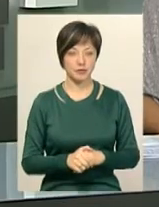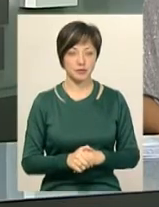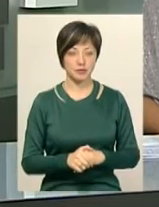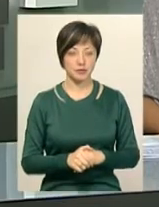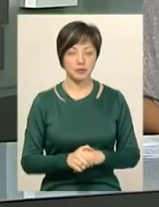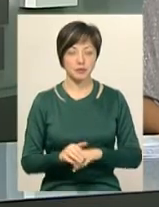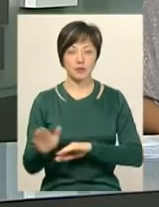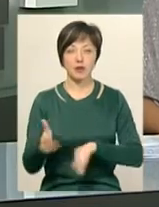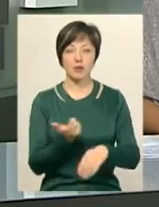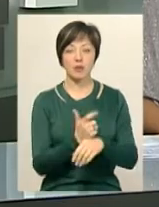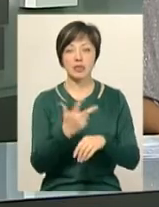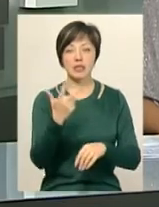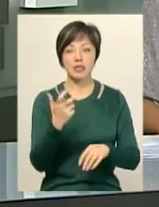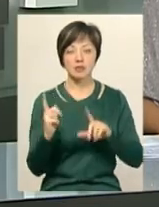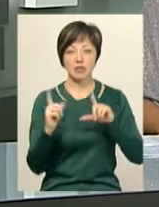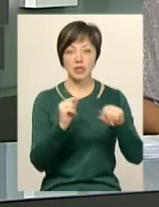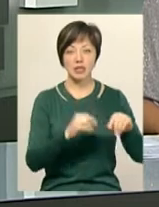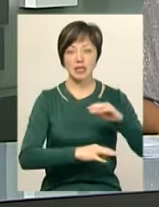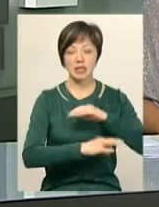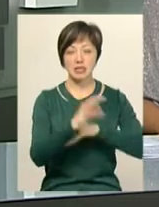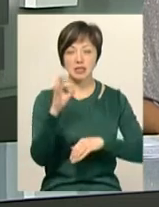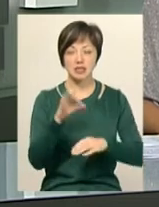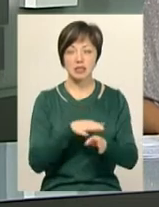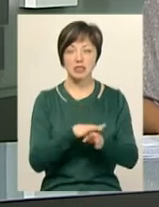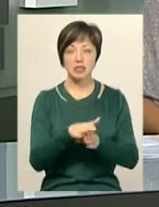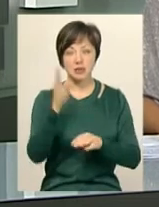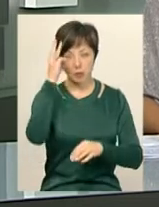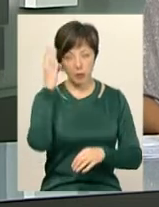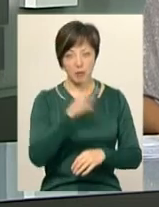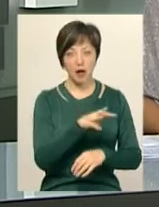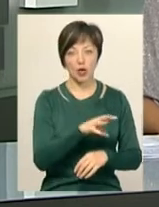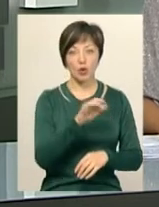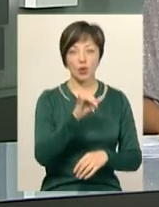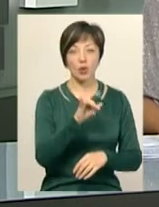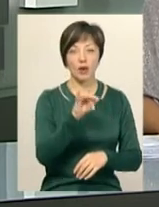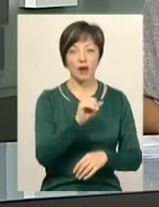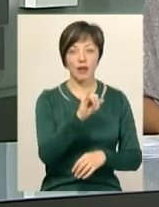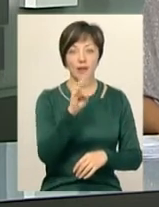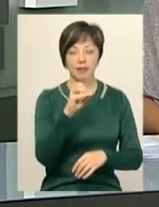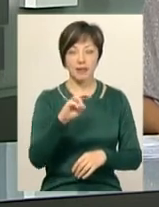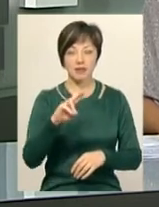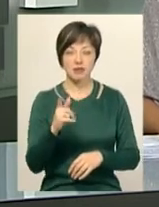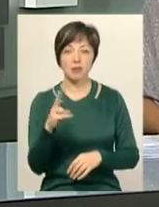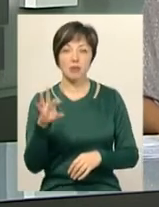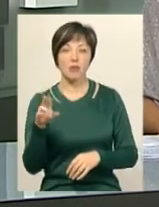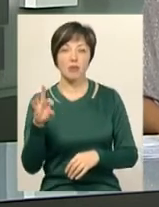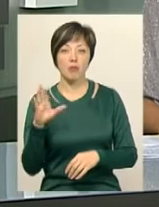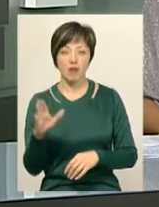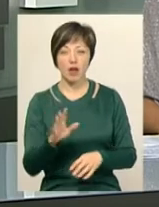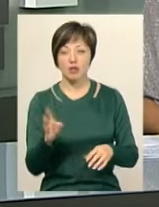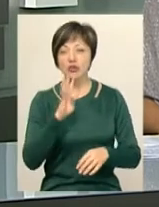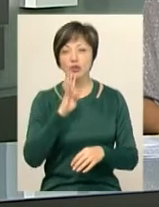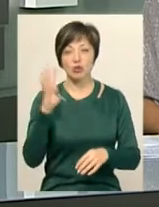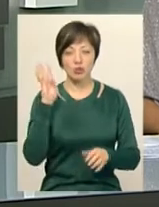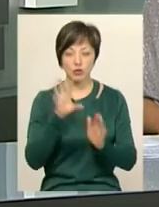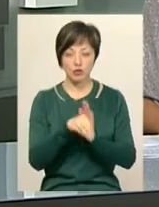Понад три сотні поїздок на схід здійснили хмельничани Марина Українець та Олександр Попов. Разом із однодумцями чотири роки